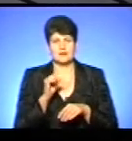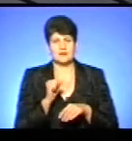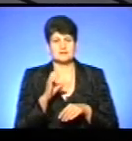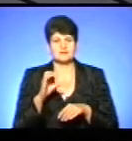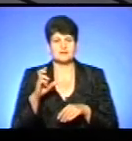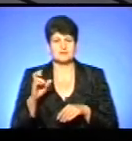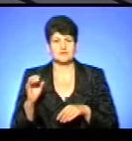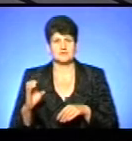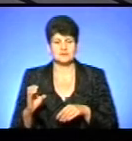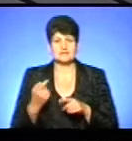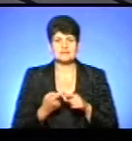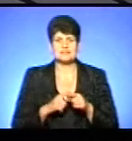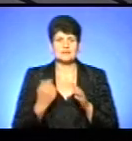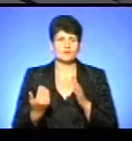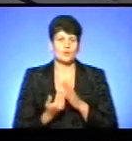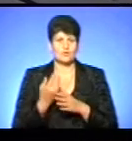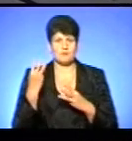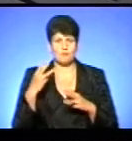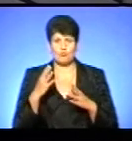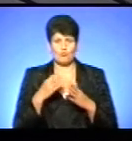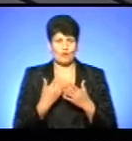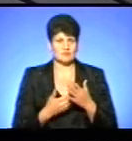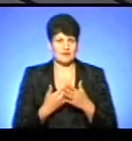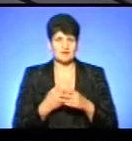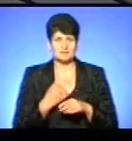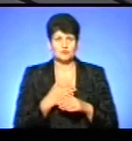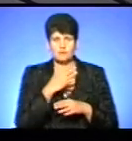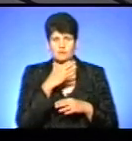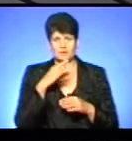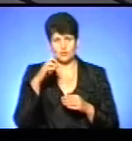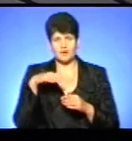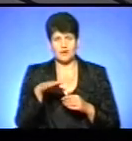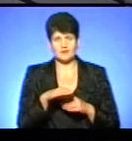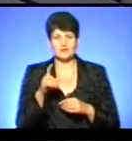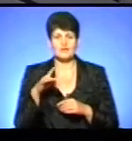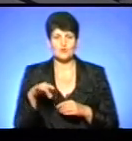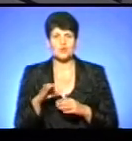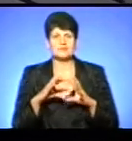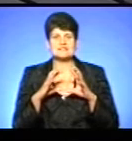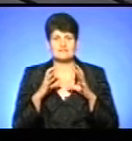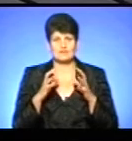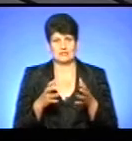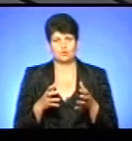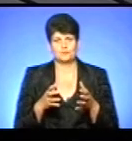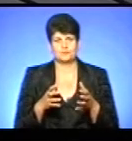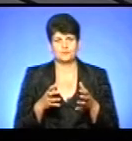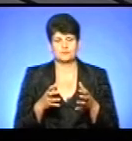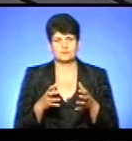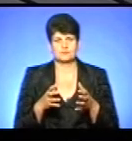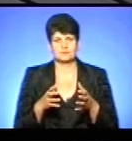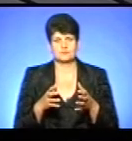модель, по якій працюють багато країн, саме Європи, саме світу. Тобто,